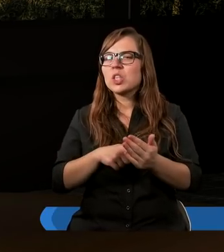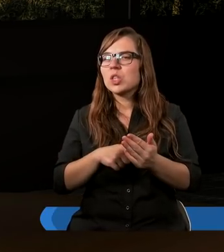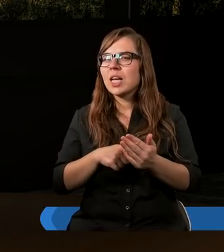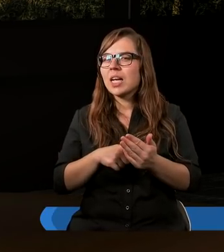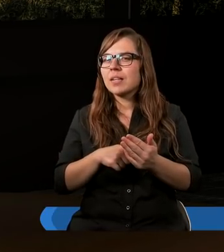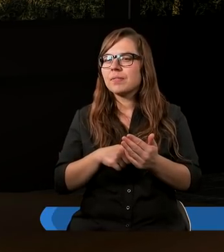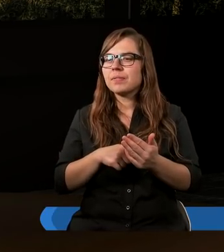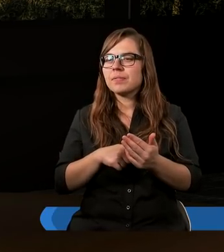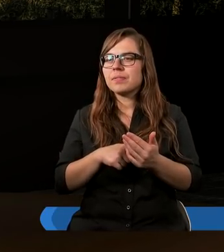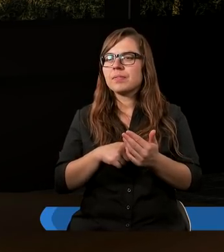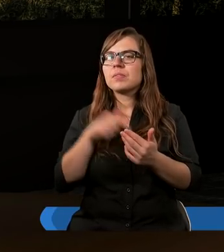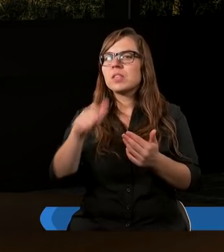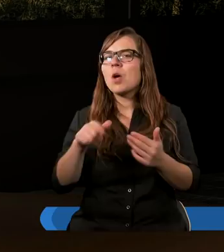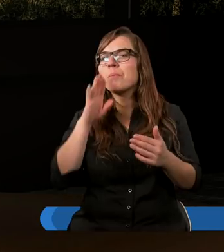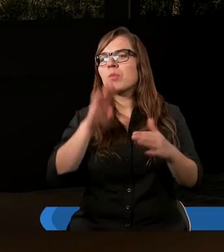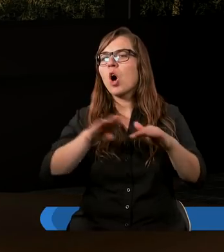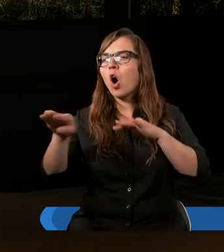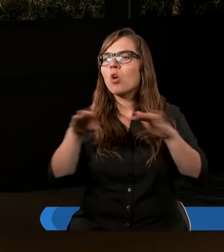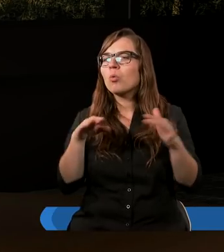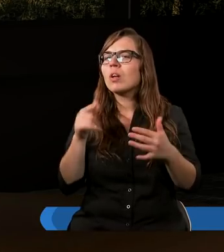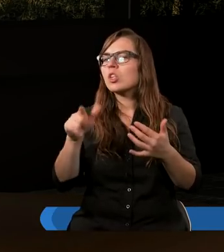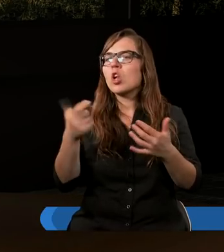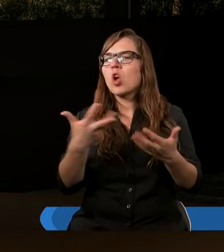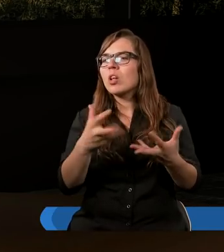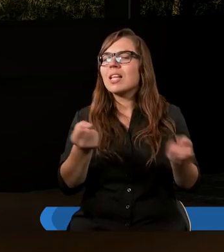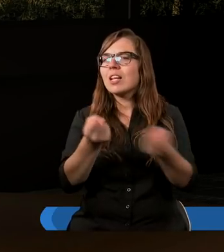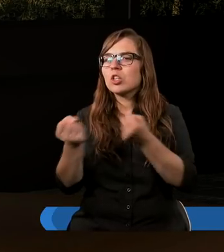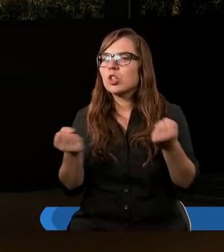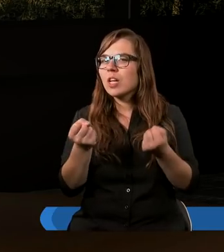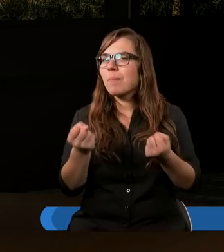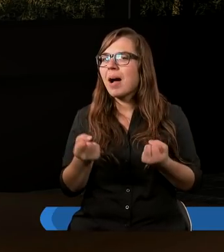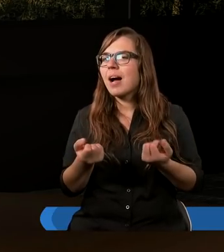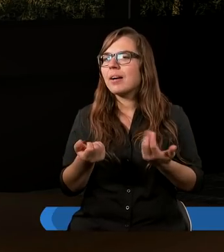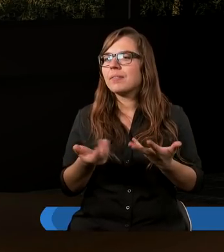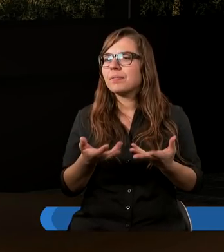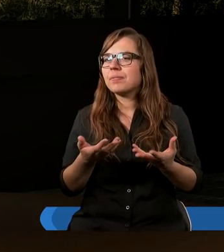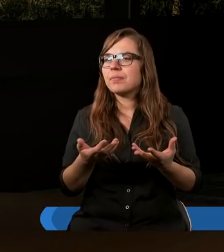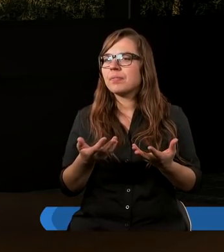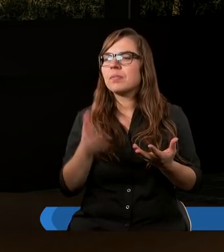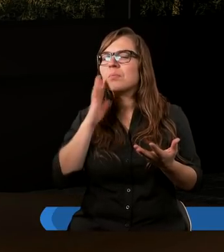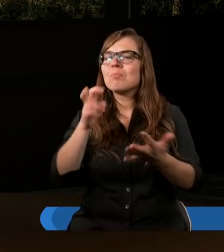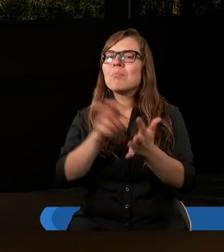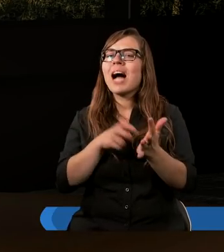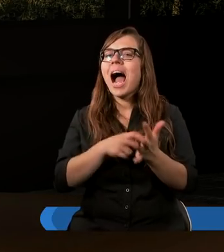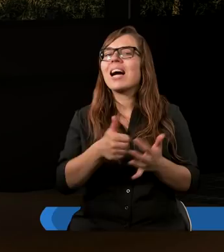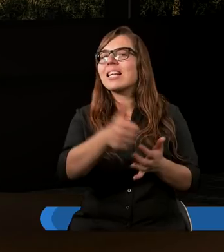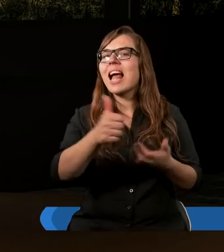rozłąkę, czyli to, co przedstawia nam brak jedności.